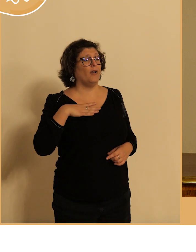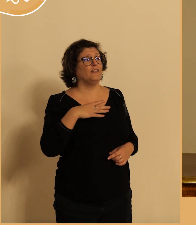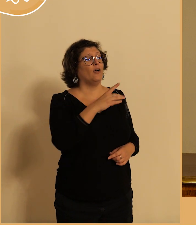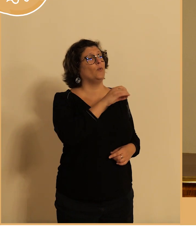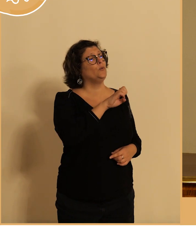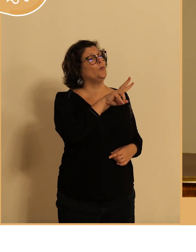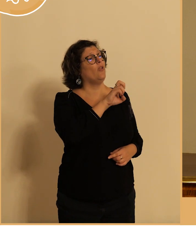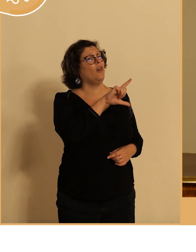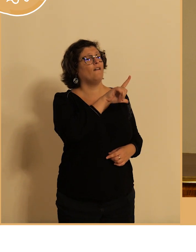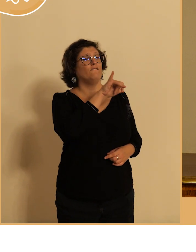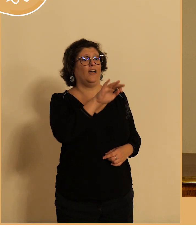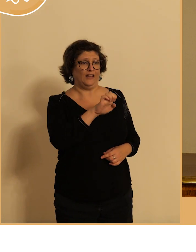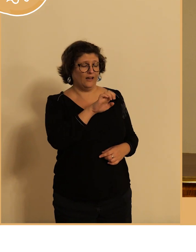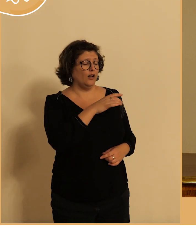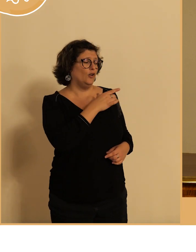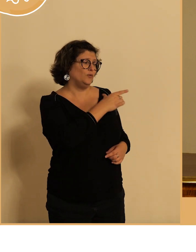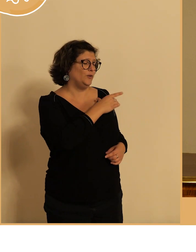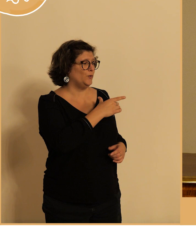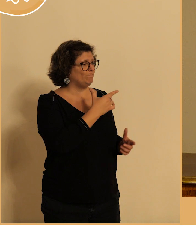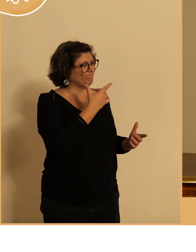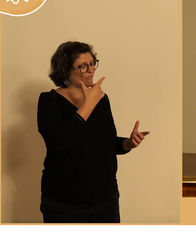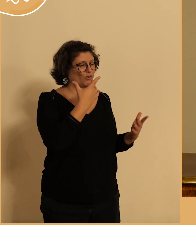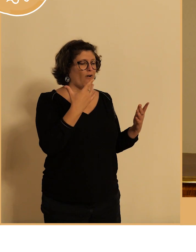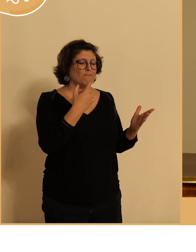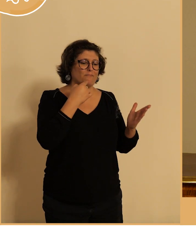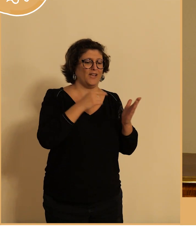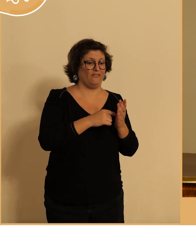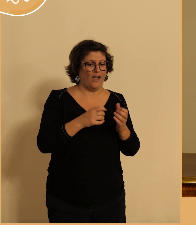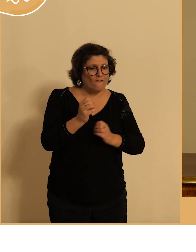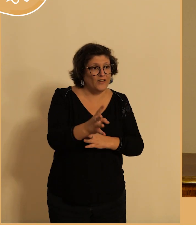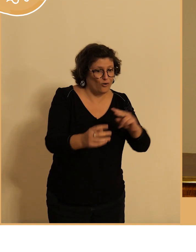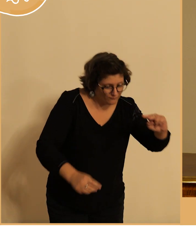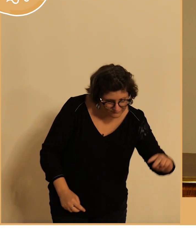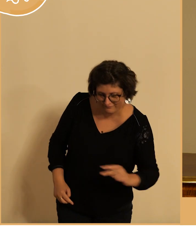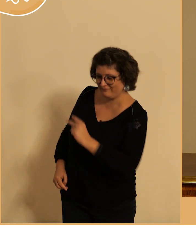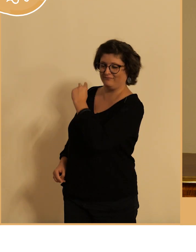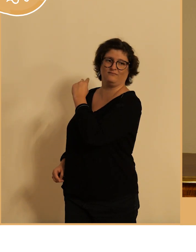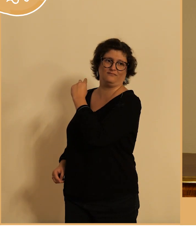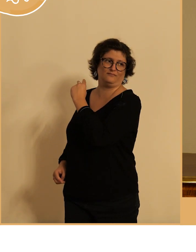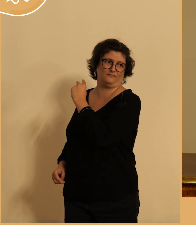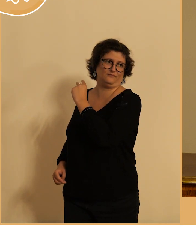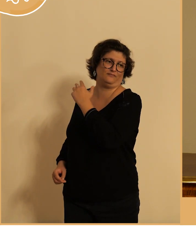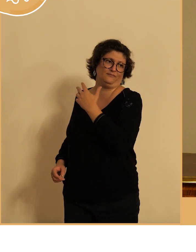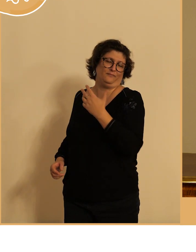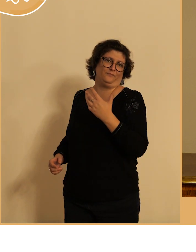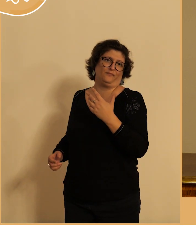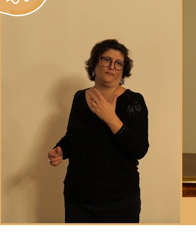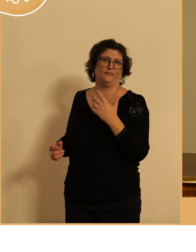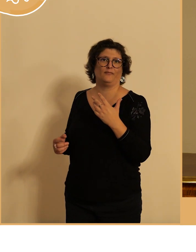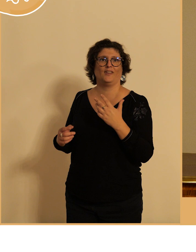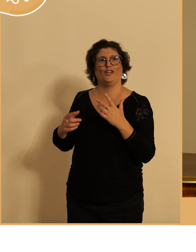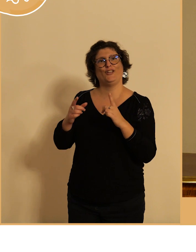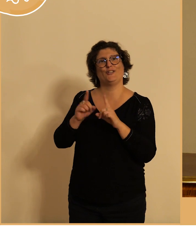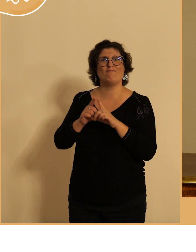faire une façon un peu rétrospective un tout petit peu pas